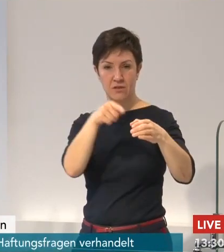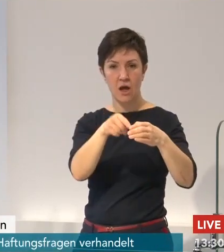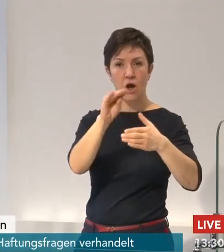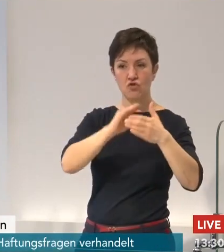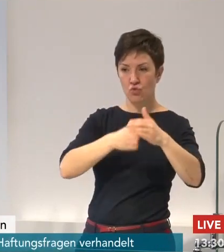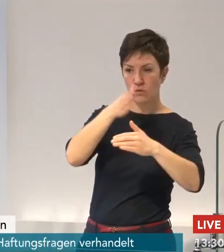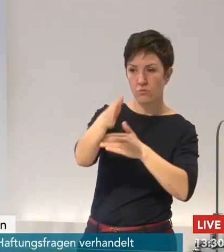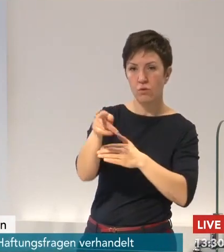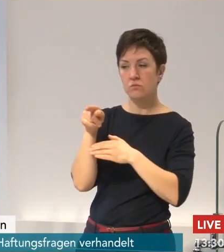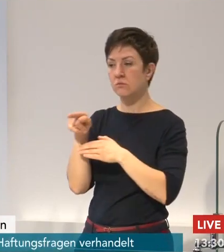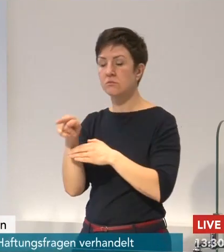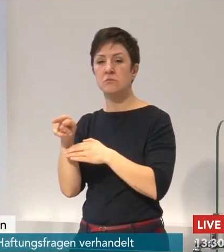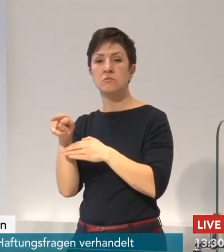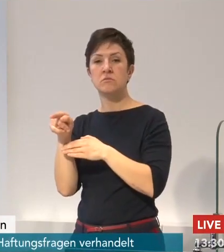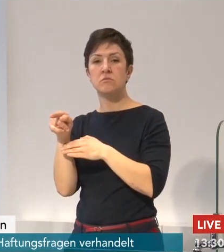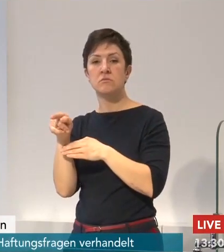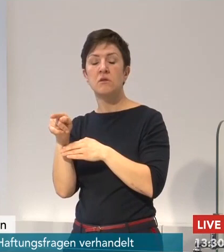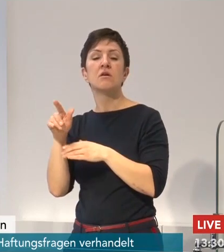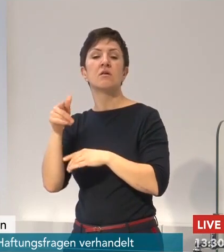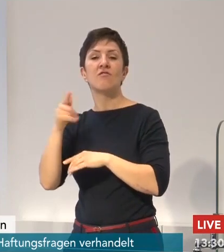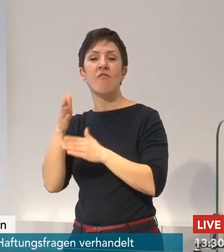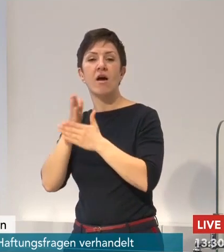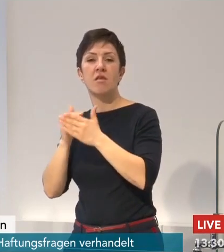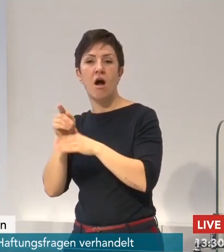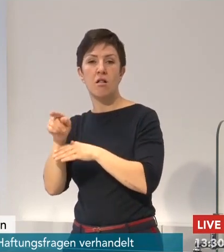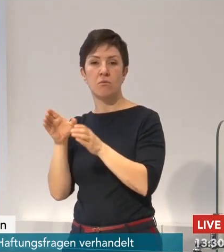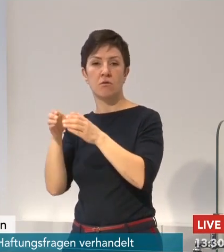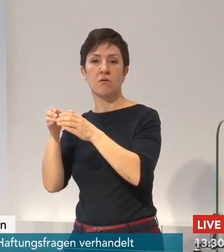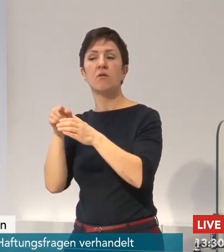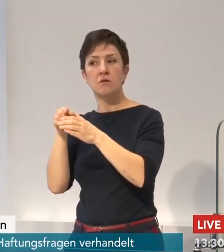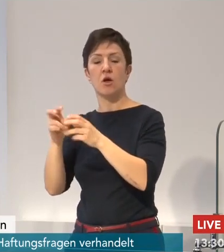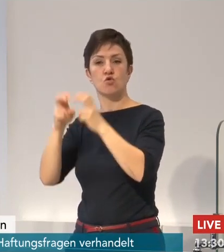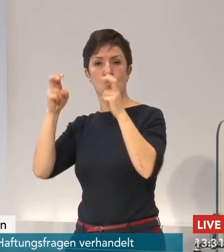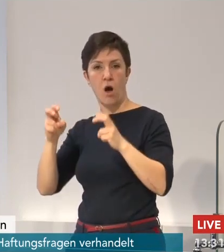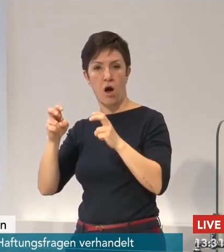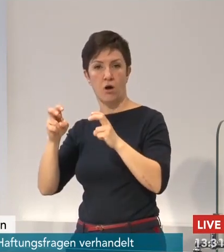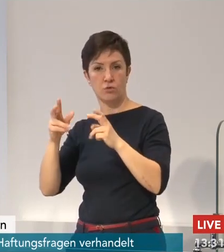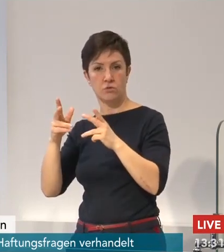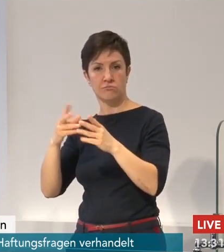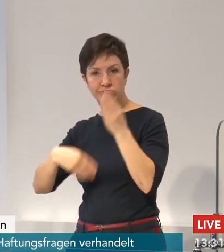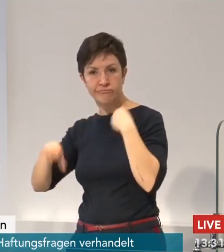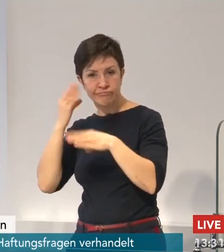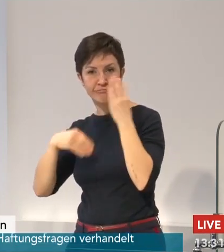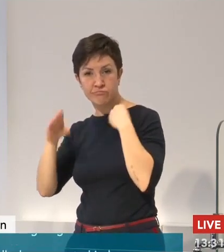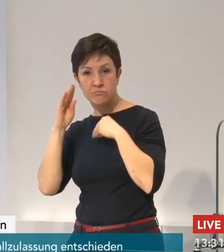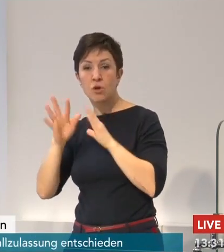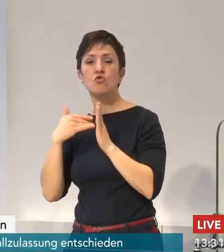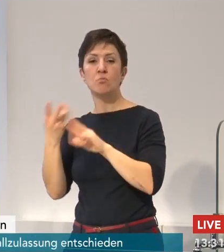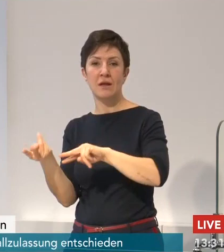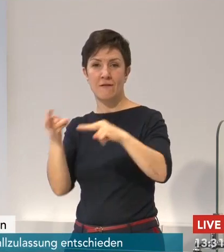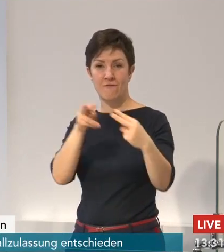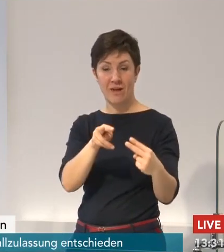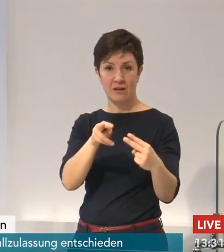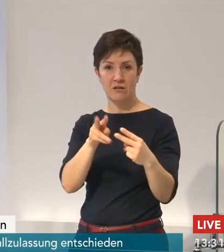für soziale Kontakte, für gemeinsamen Unterricht, in dann noch kleinen Lerngruppen, um auch die weiteren